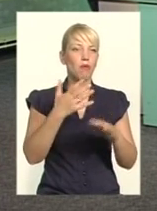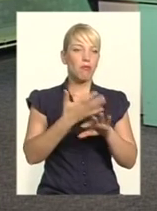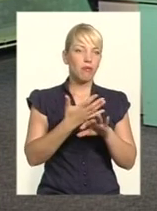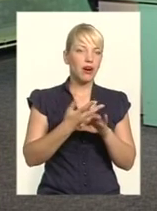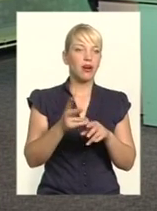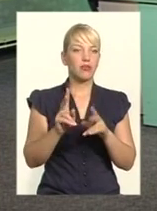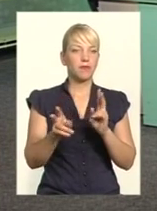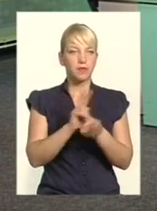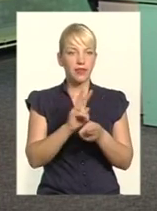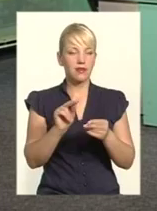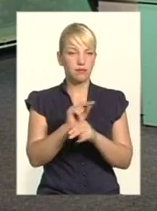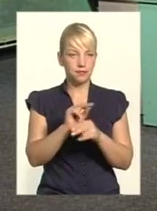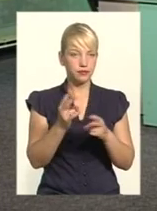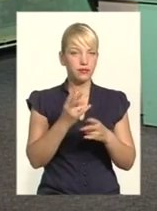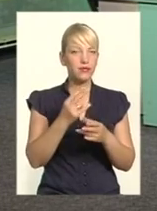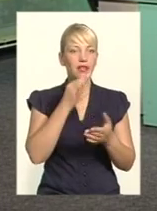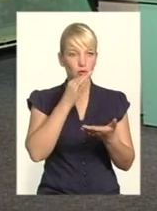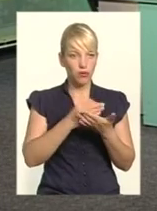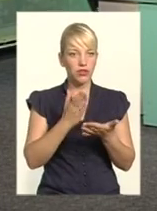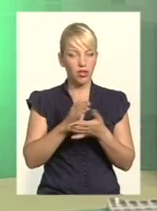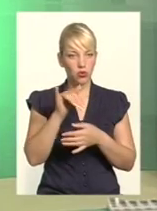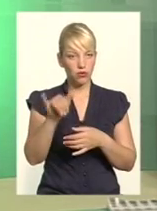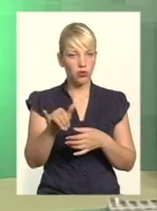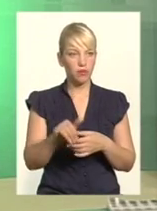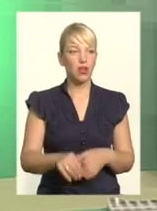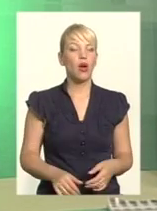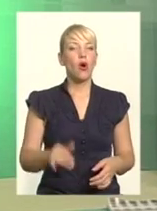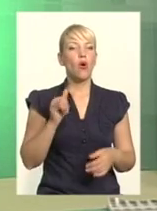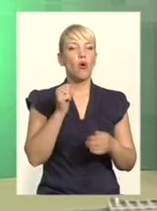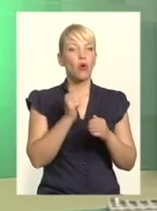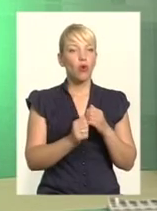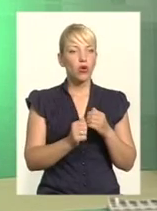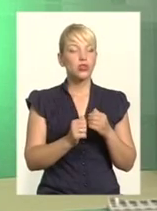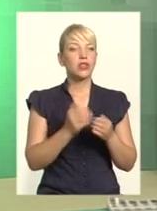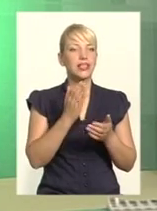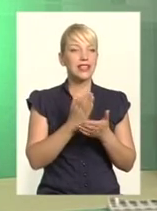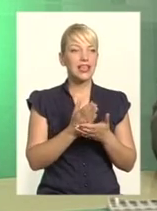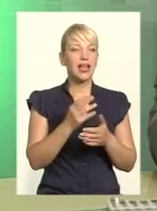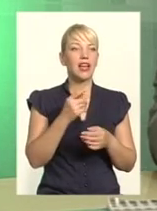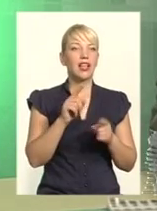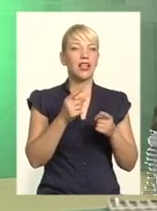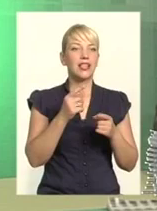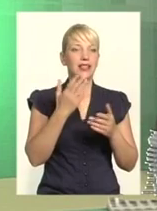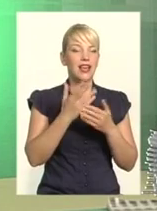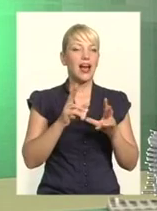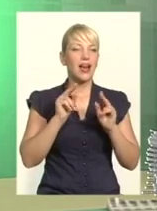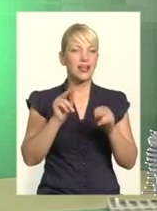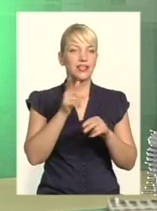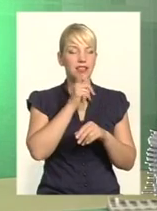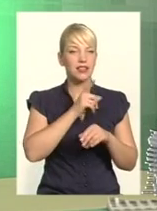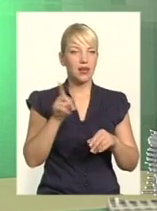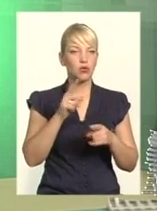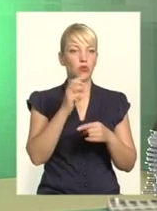посипалася? кожної дороги, коли фірма виграє тендер, є гарантійний термін, який ця дорога має. Чому Ашот з лісовід, він